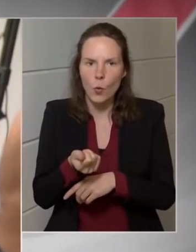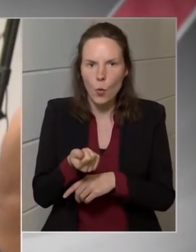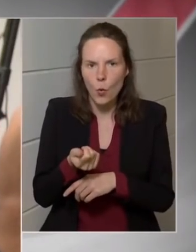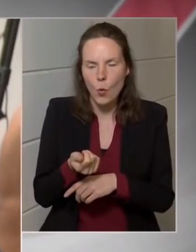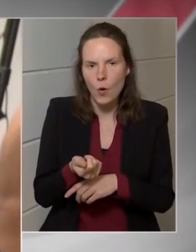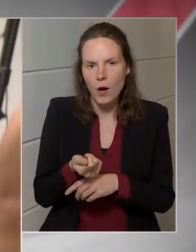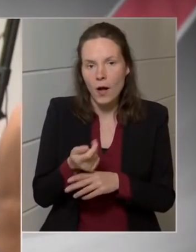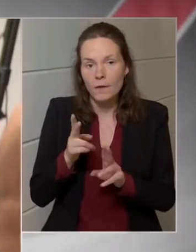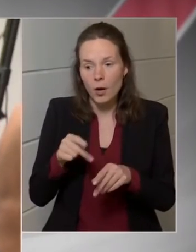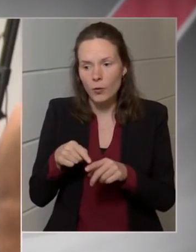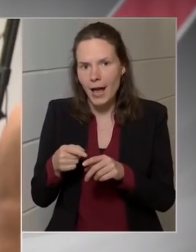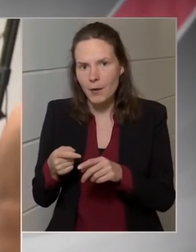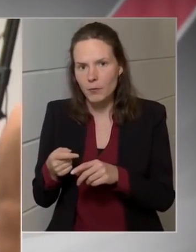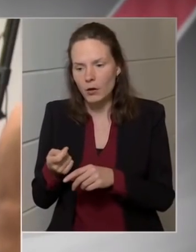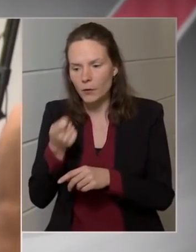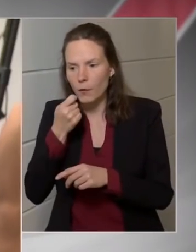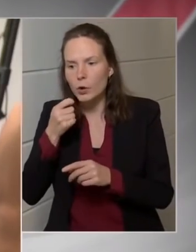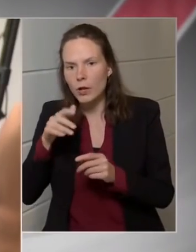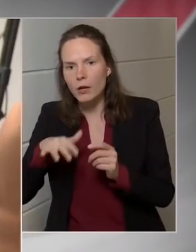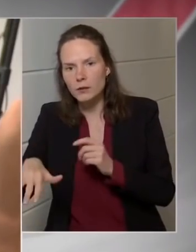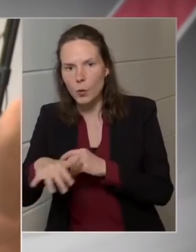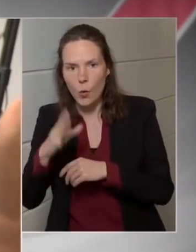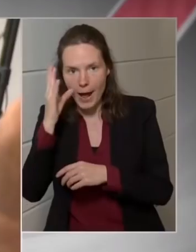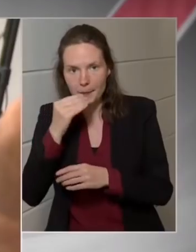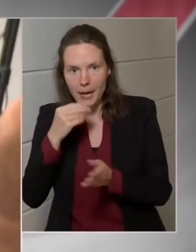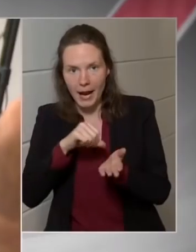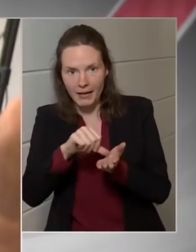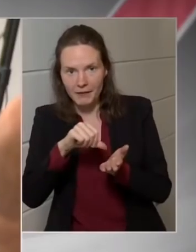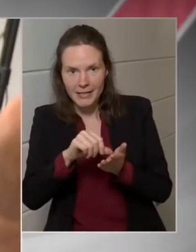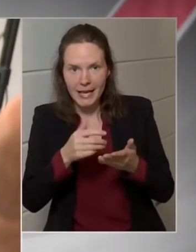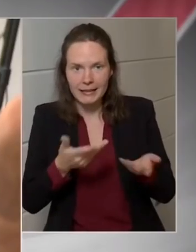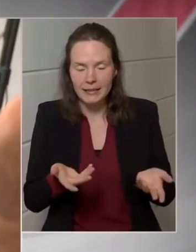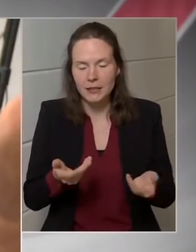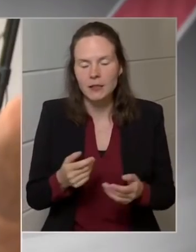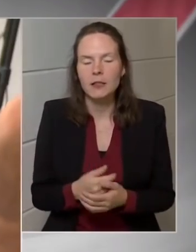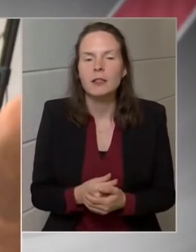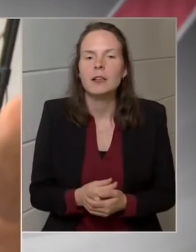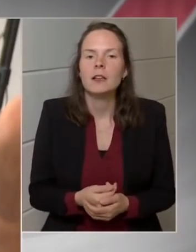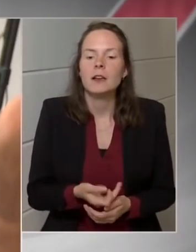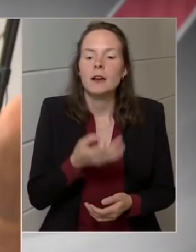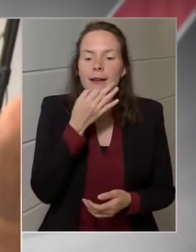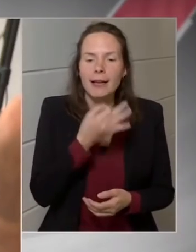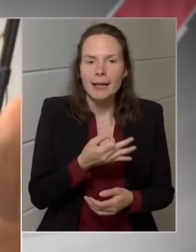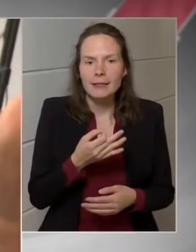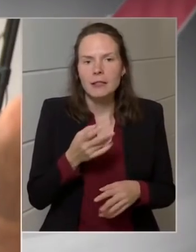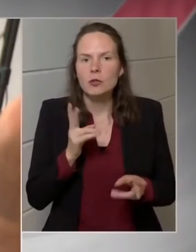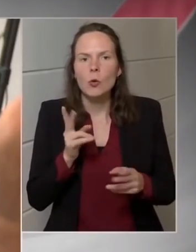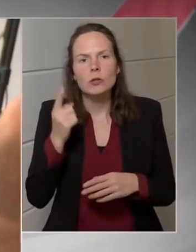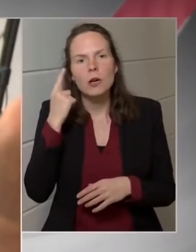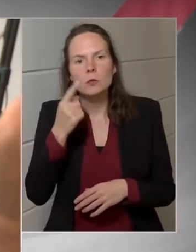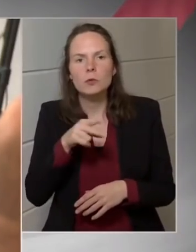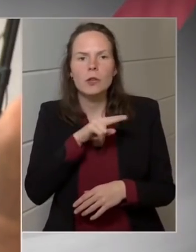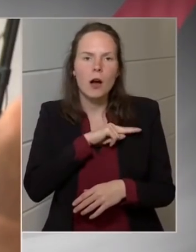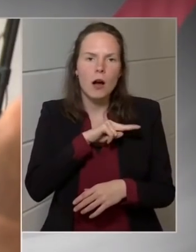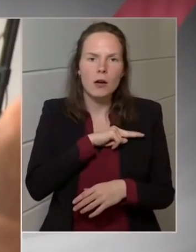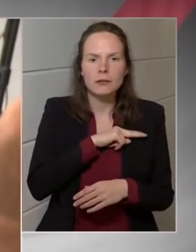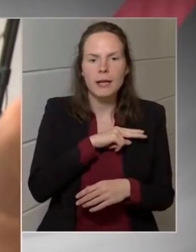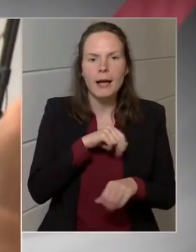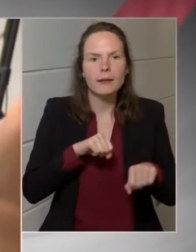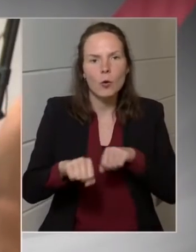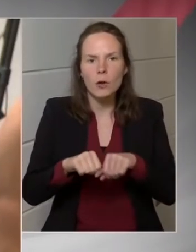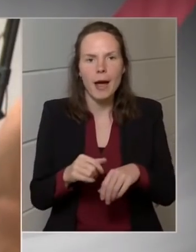Csabának a rajzát. Ezen lényegében azt ábrázolta, hogy ezeknek az extra adóknak a díját,